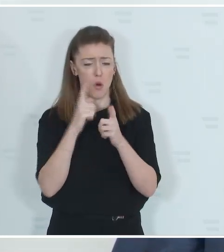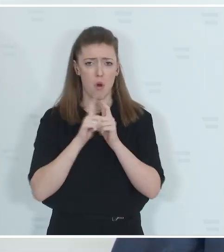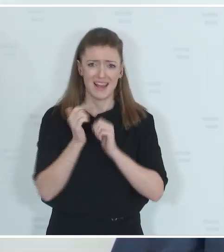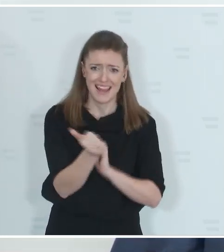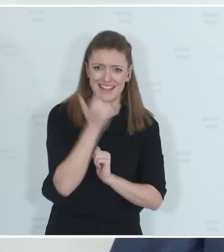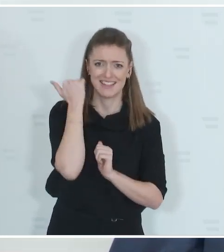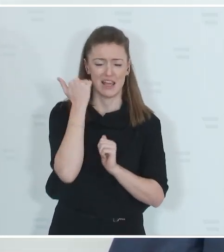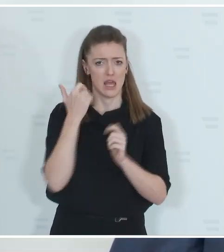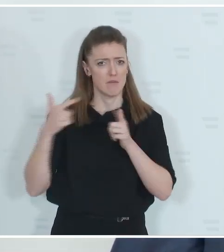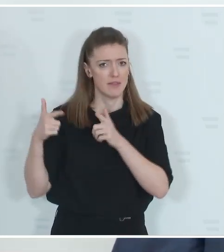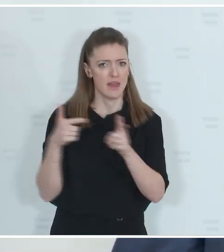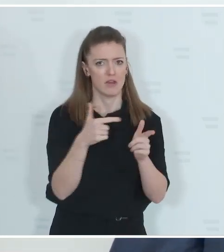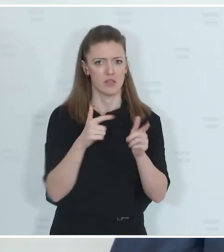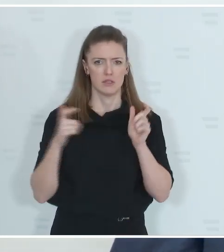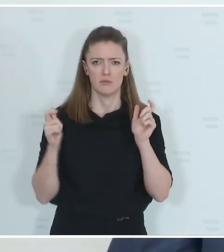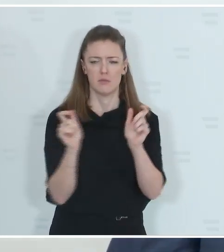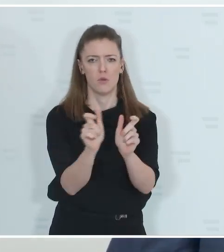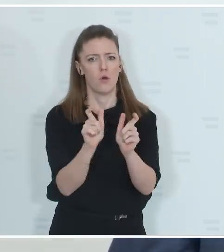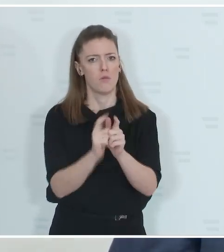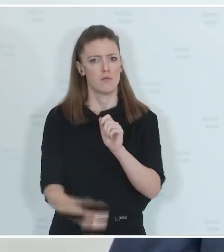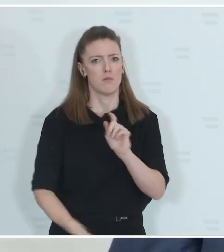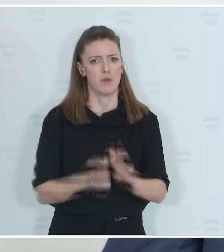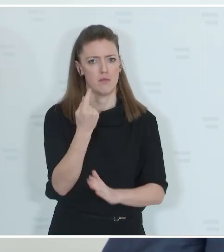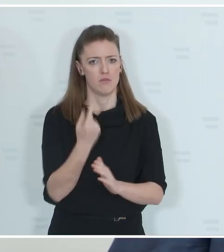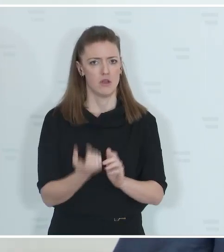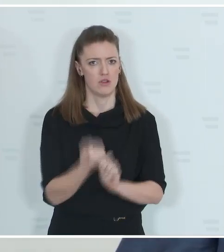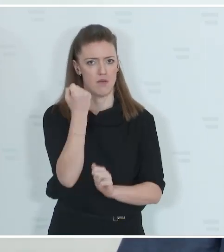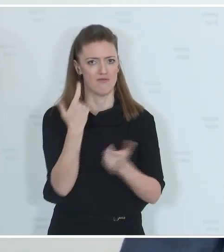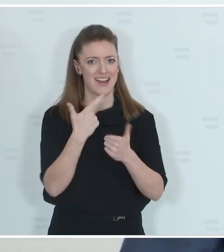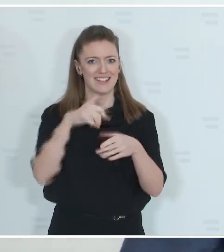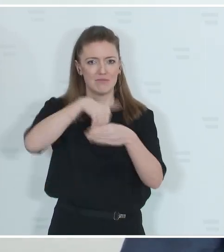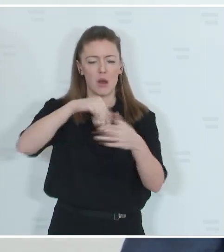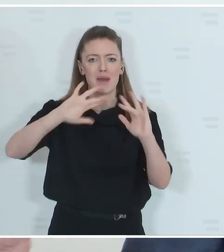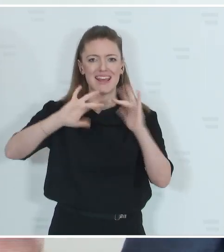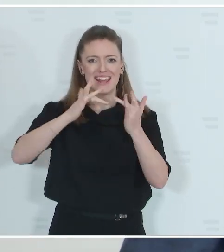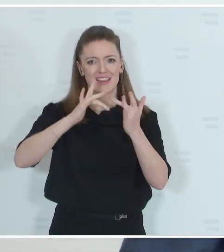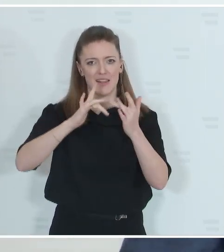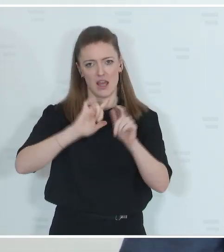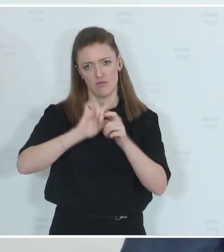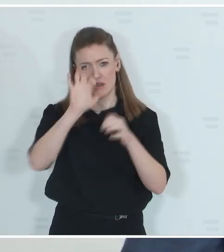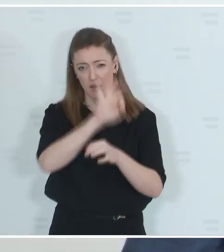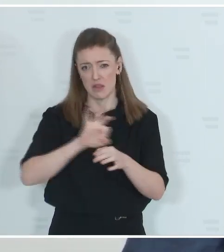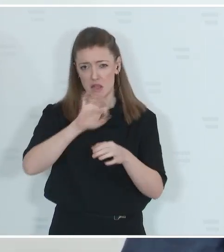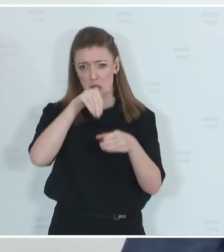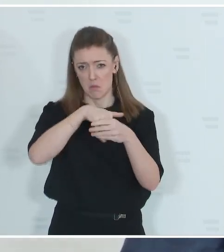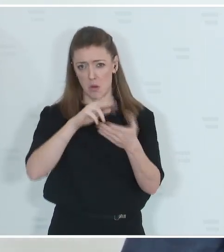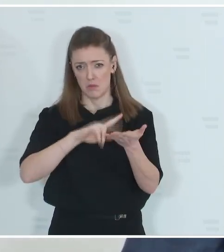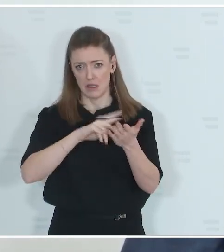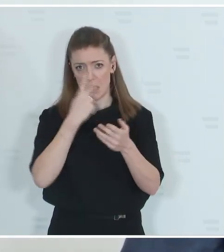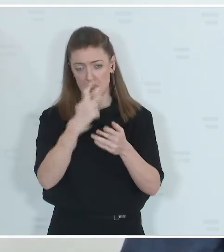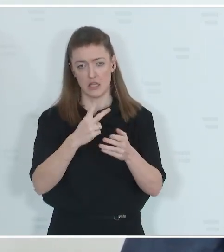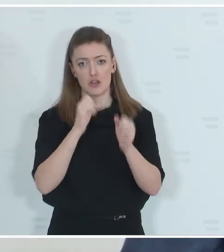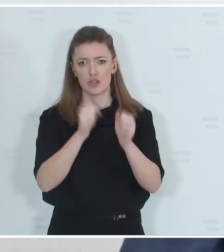Terrorismus und das ist der starke Anstieg bei den sogenannten Cybercrime-Delikten, die wir immer wieder sehen in der Kriminalstatistik,